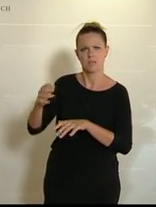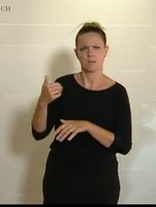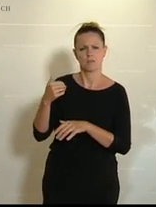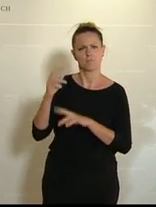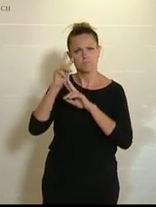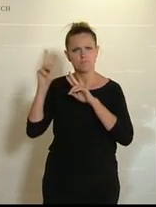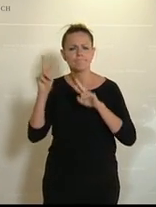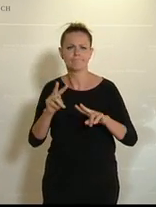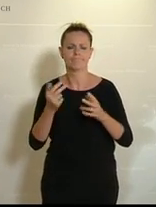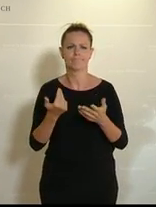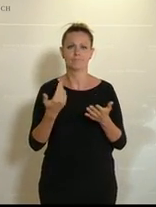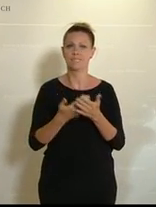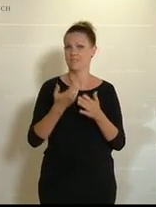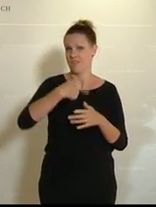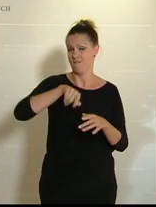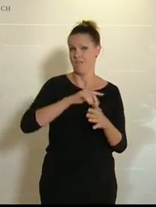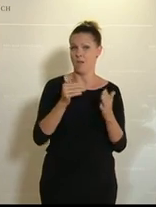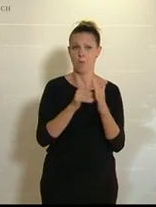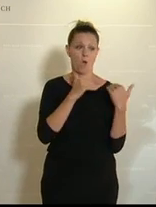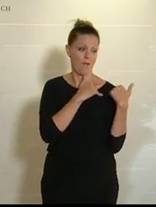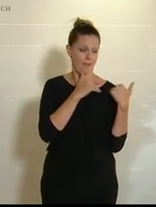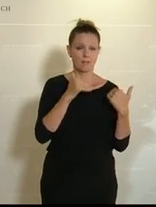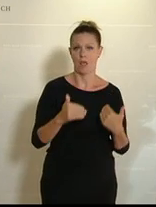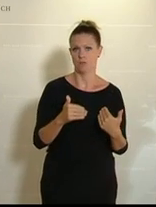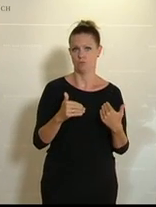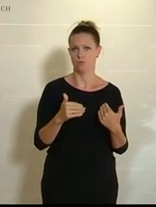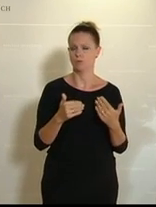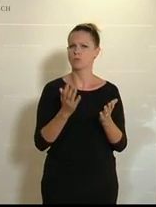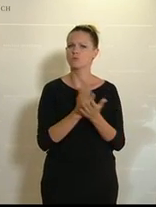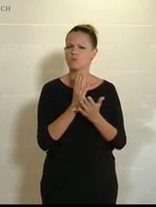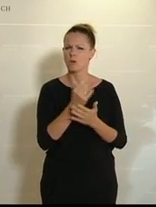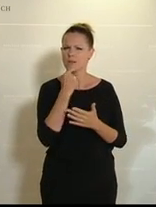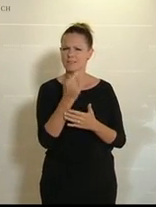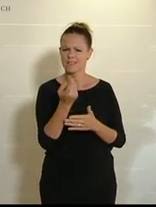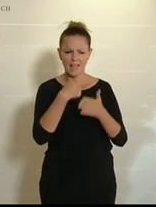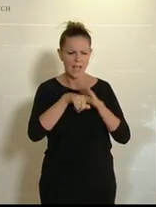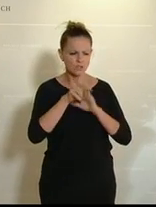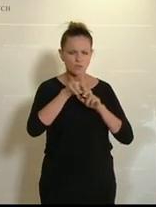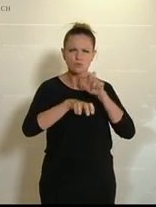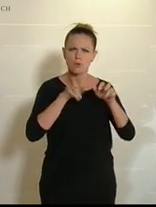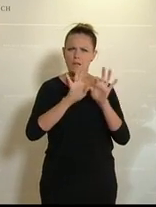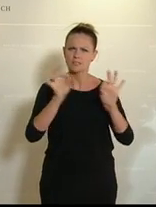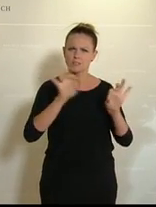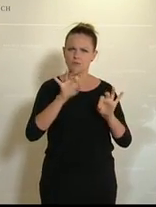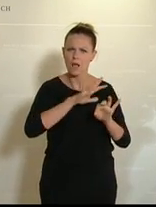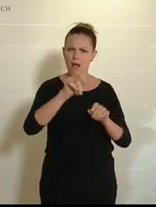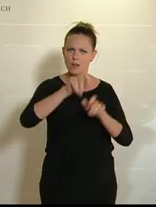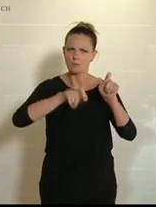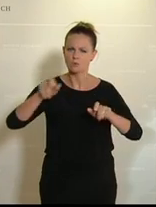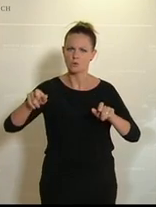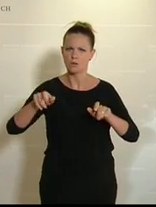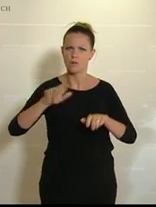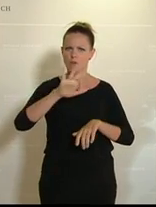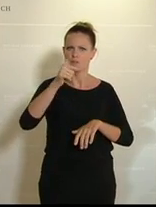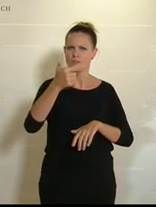da sorgen wir für Entlastung. Es wurde schon gesagt, der Eingangssteuersatz für alle Menschen wird von